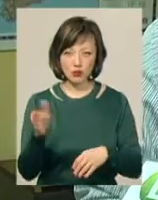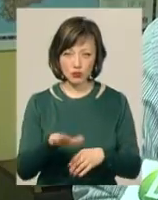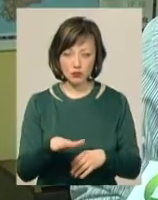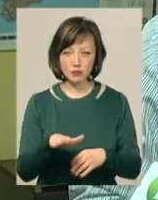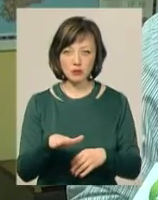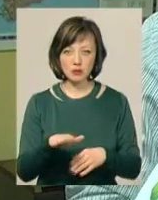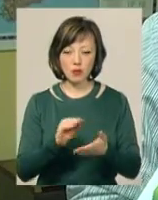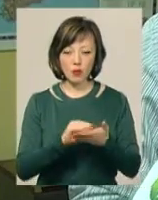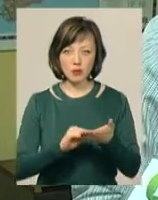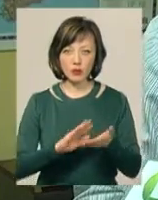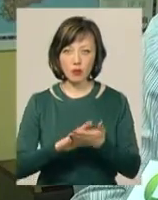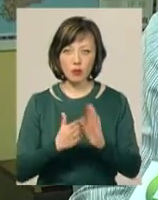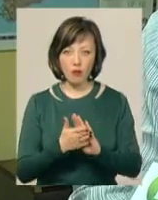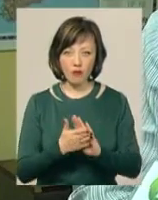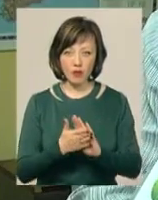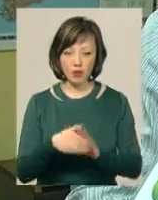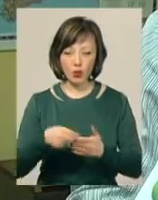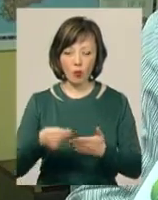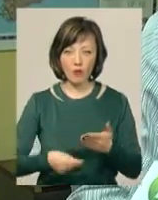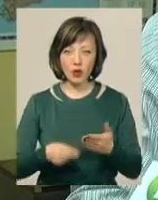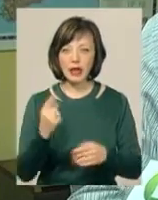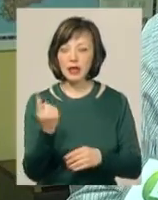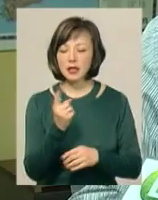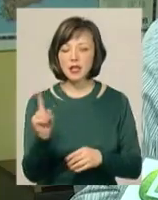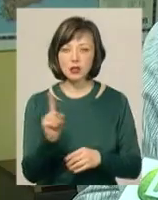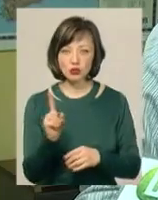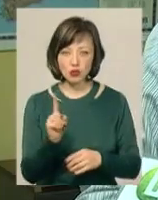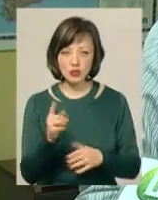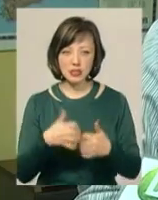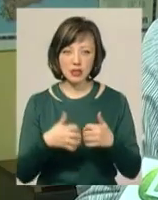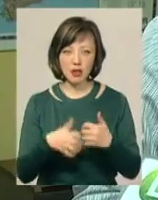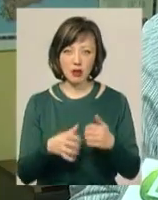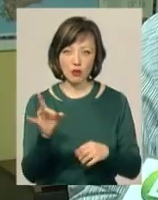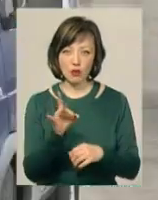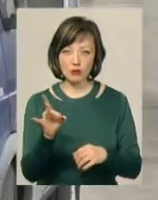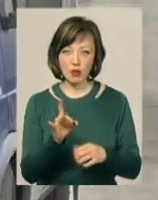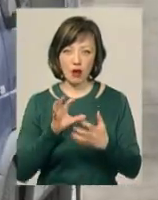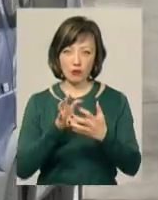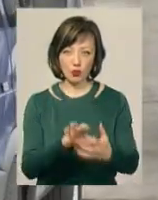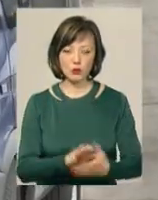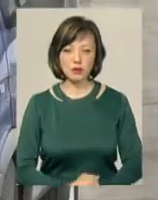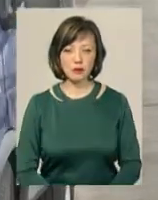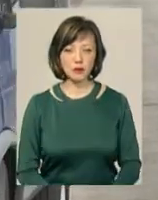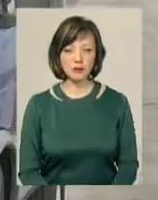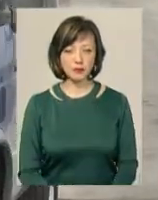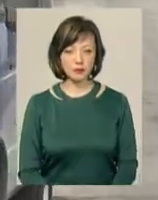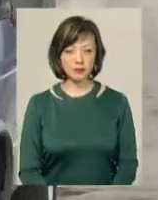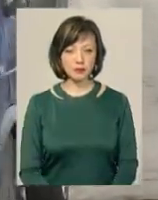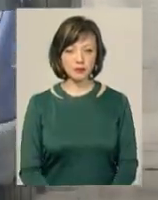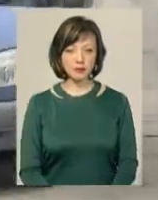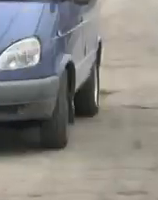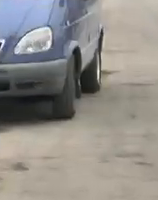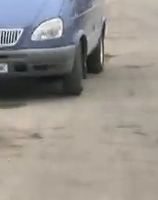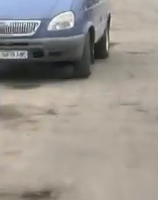прописані умовами договору, єдине, що з середньогабаритними автобусами. Дарина Денисенко, Іван Мовчан, Юрій